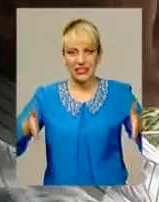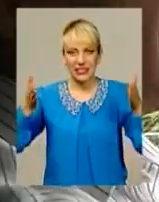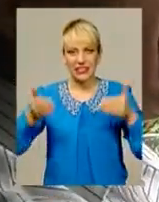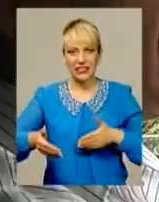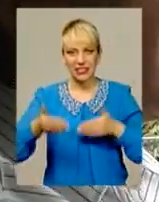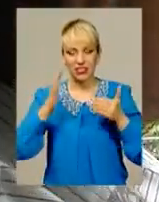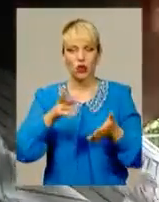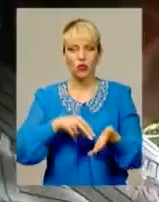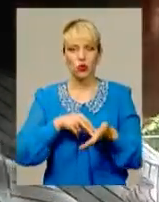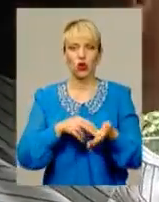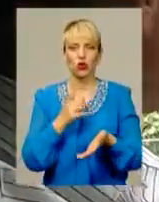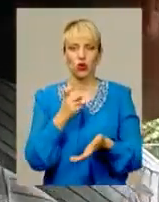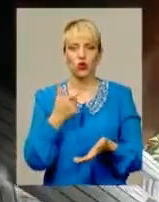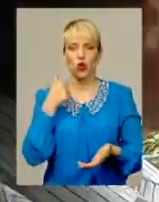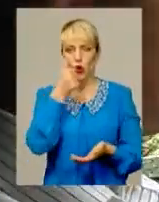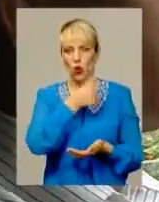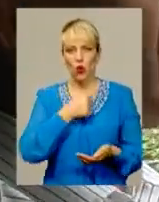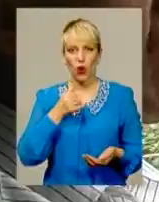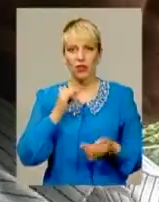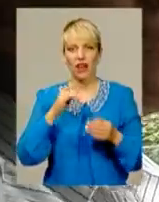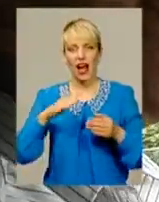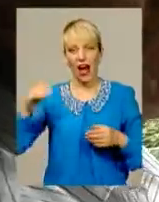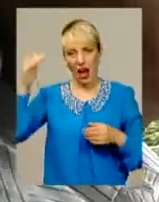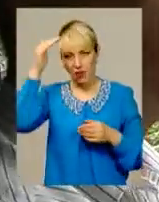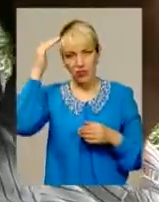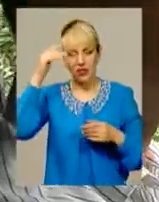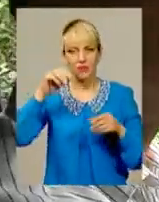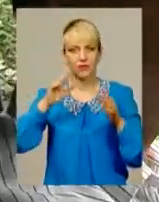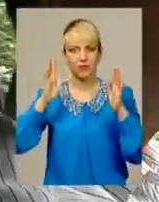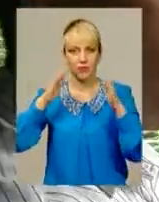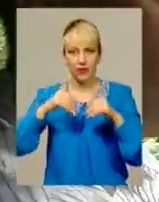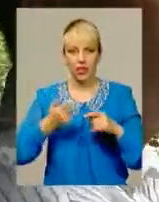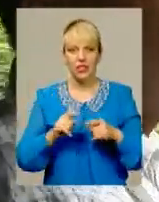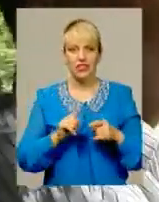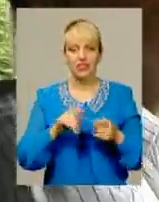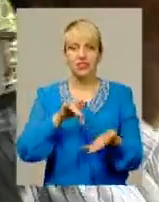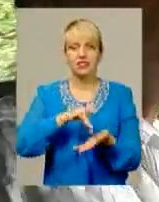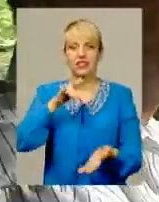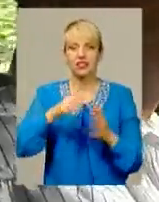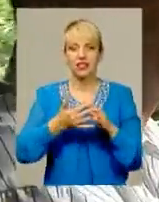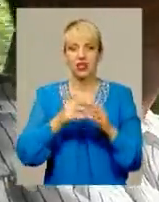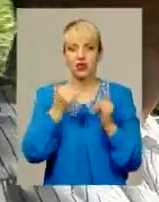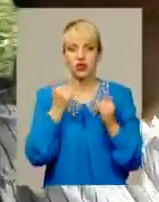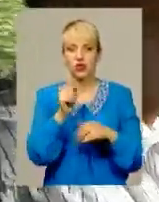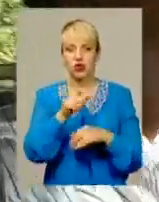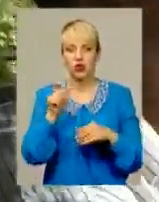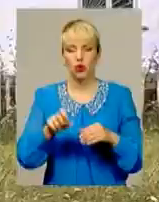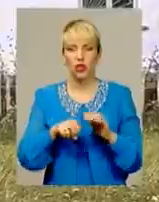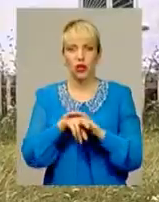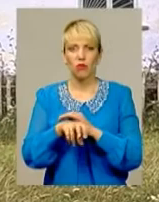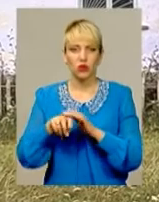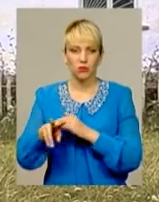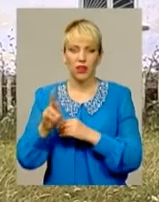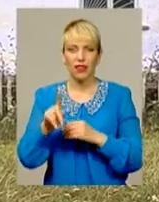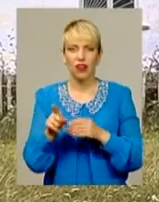спорчений. Оце центр села, тут колись була школа, колись вчилися діти. А сьогодні люди порозбігалися, як щуріст цього села.